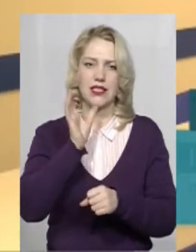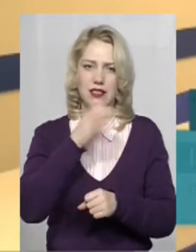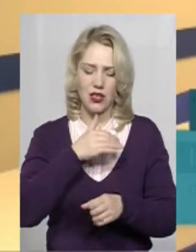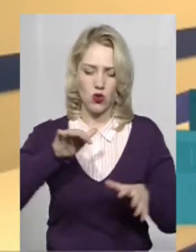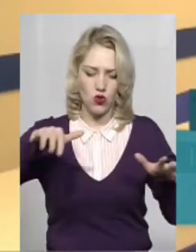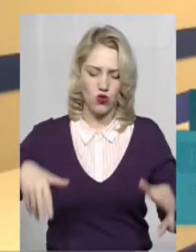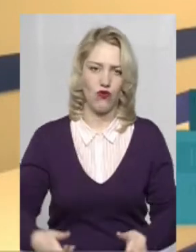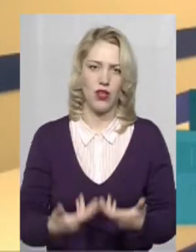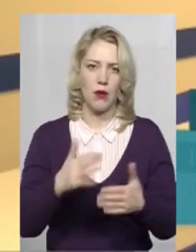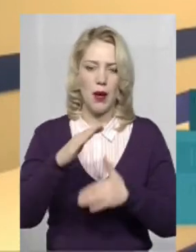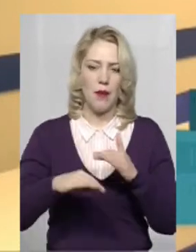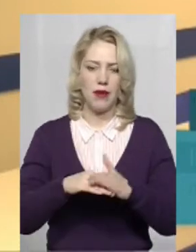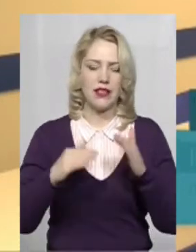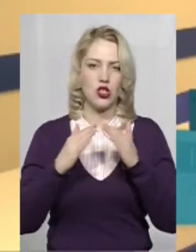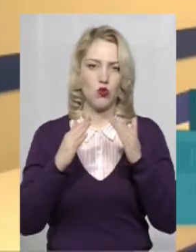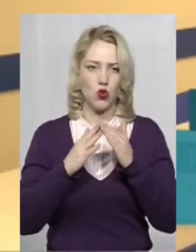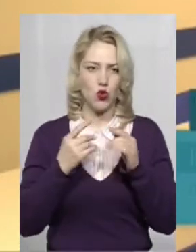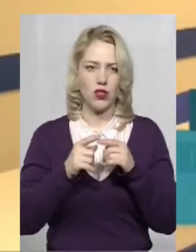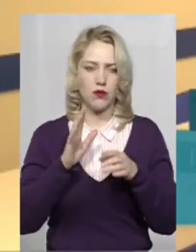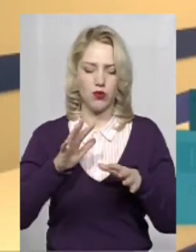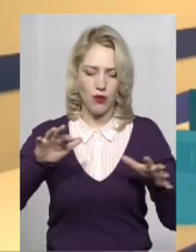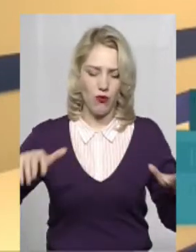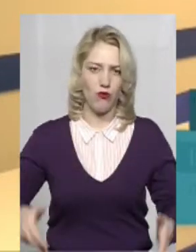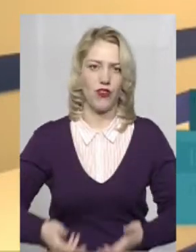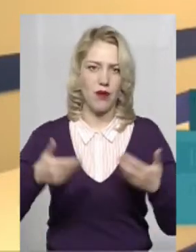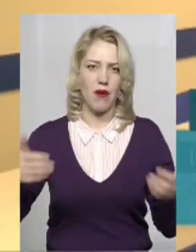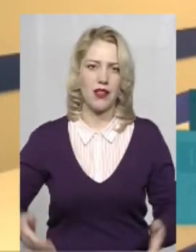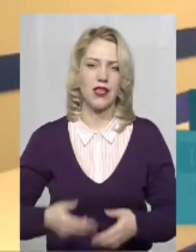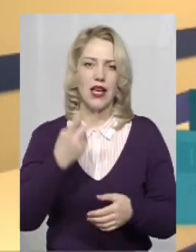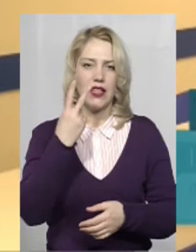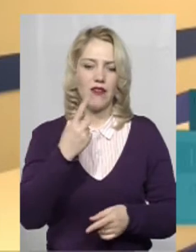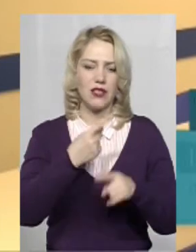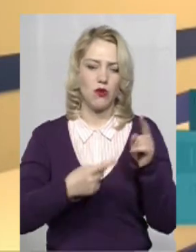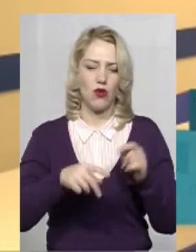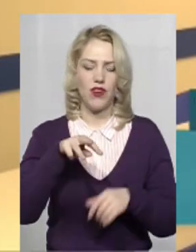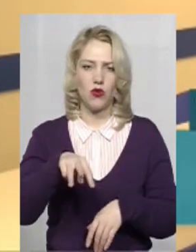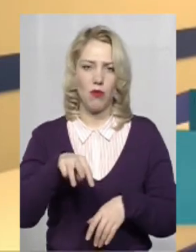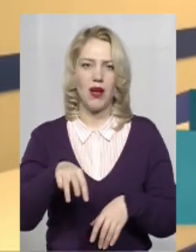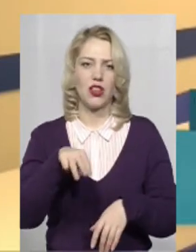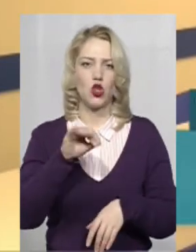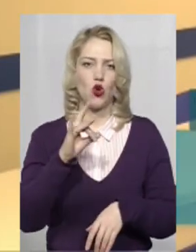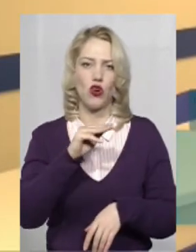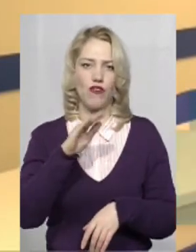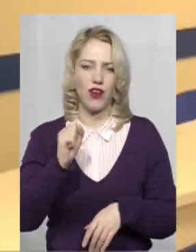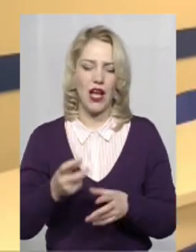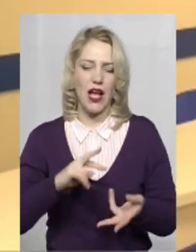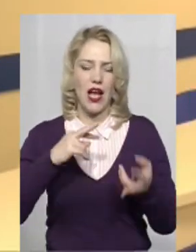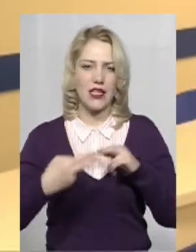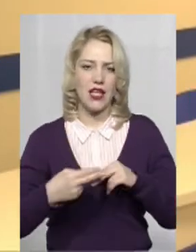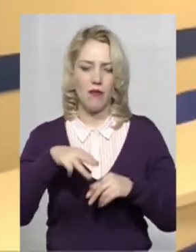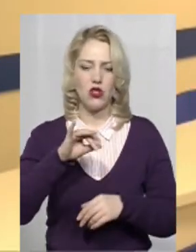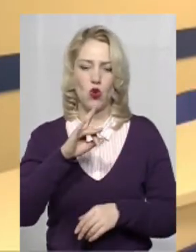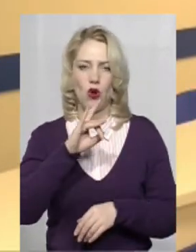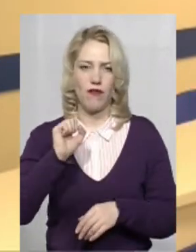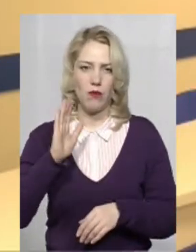самою спорудою. Це майже ми будемо виймати 2,5 метри торфа, насипати туди замість торфа будемо